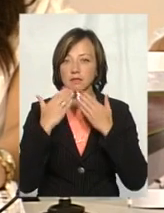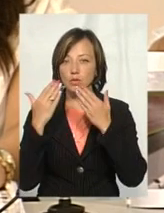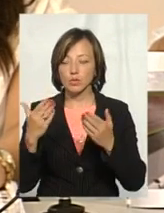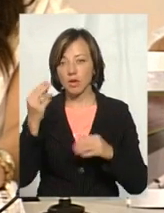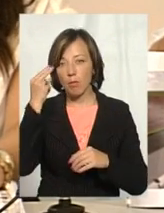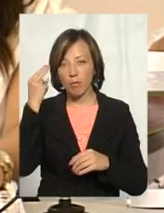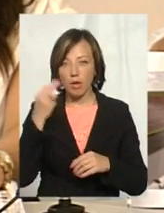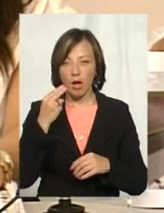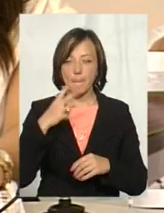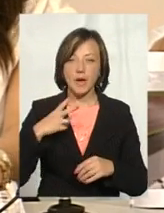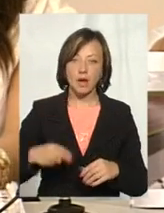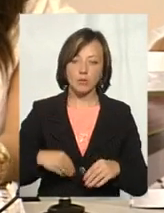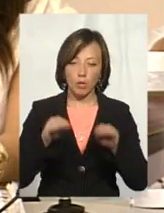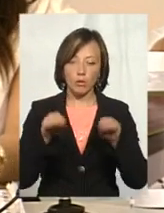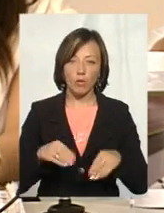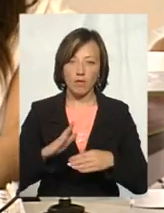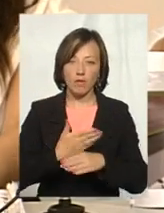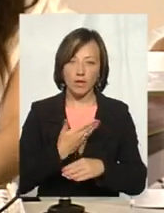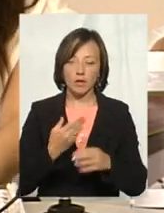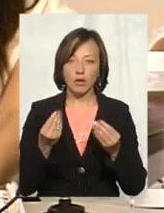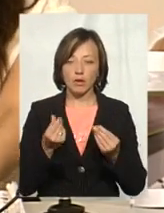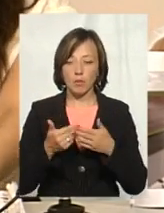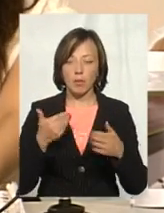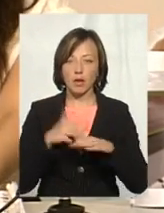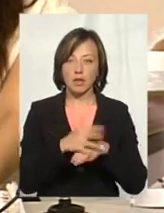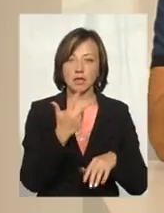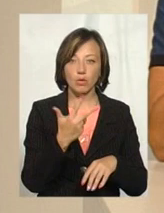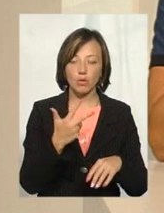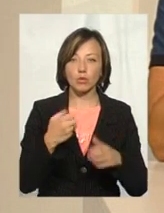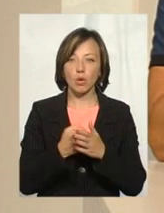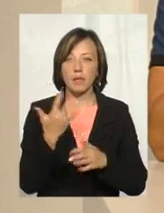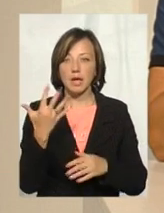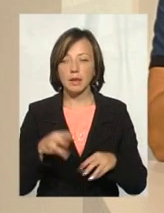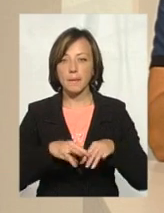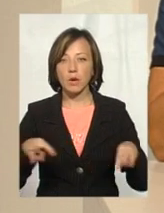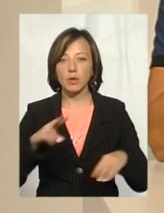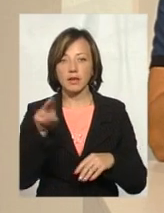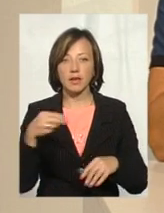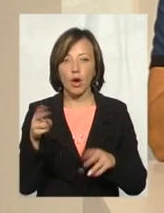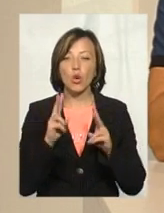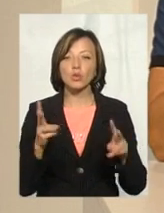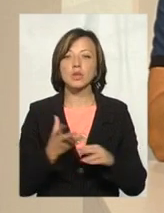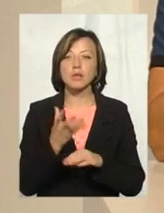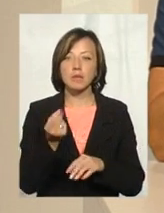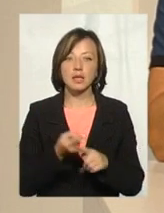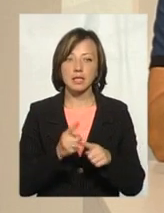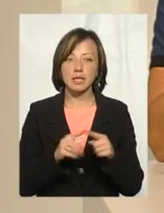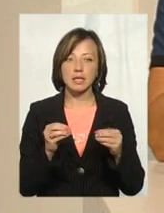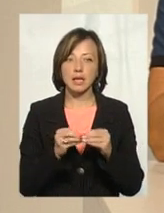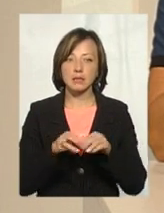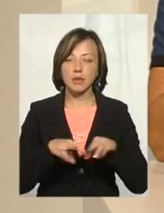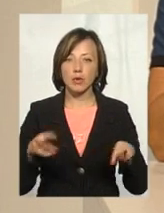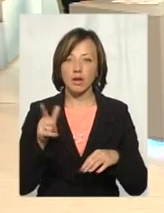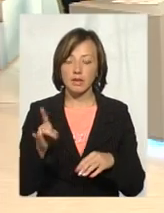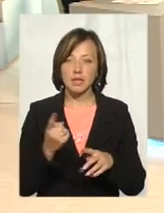протоколу, нам буде попередніх розрахунків від року до 5 мільйонів євро. Хто заплатить у ці 10 мільйонів